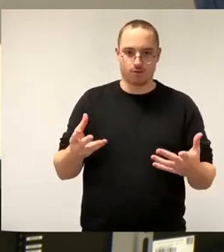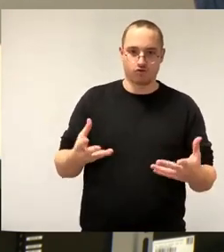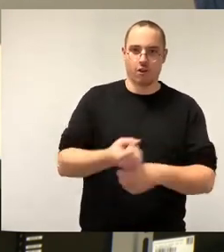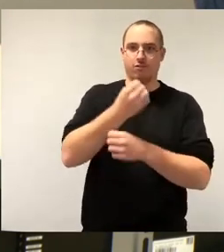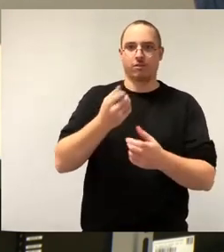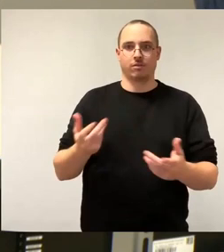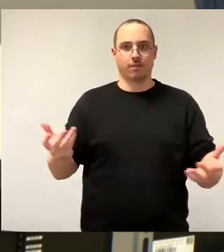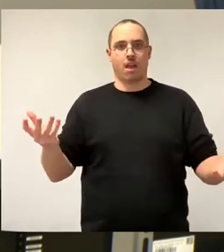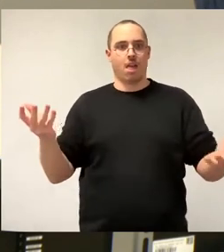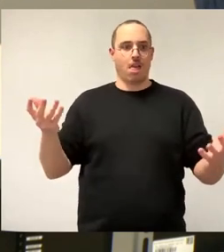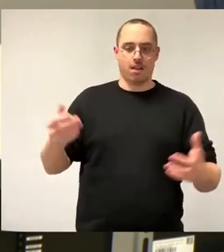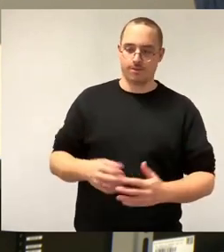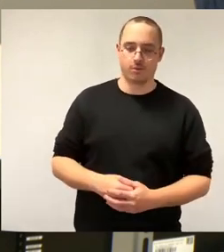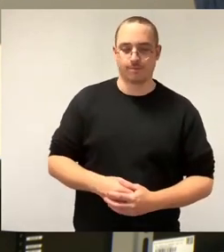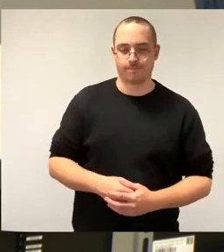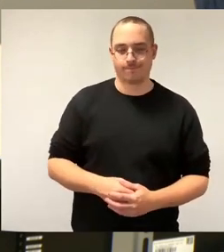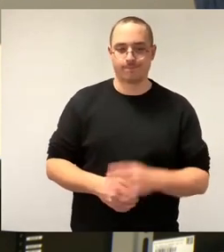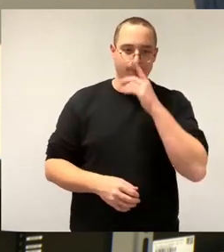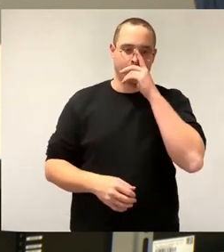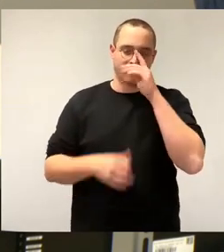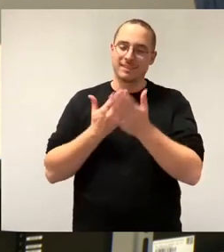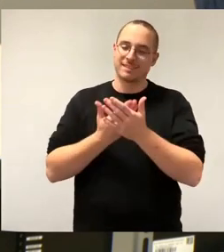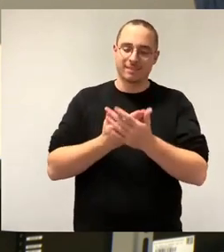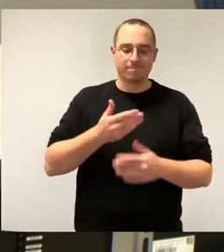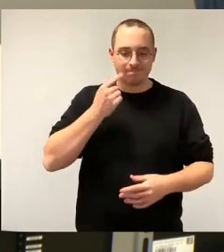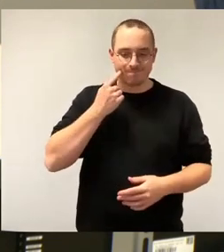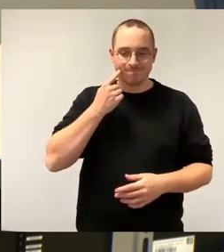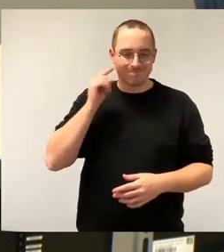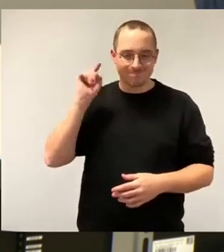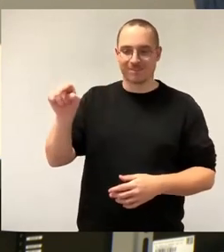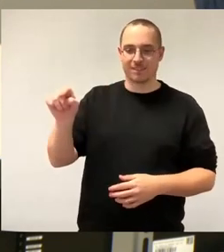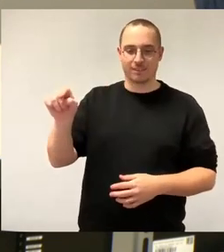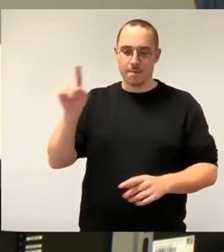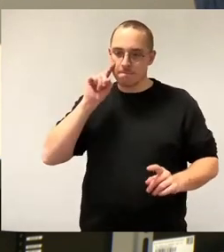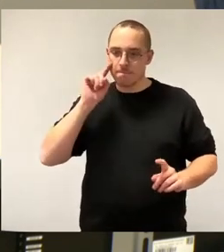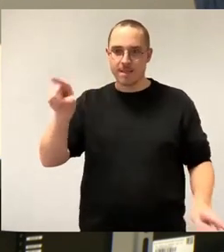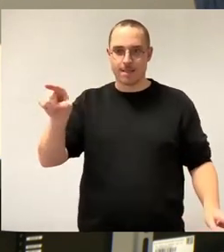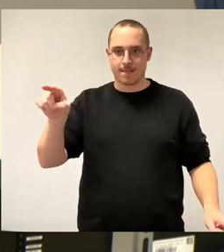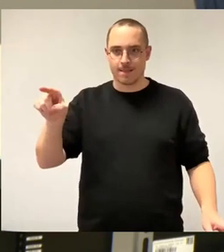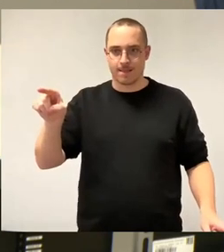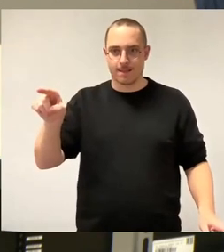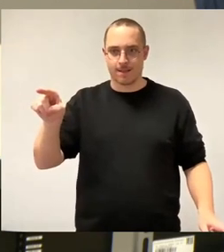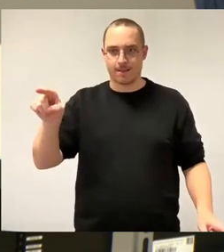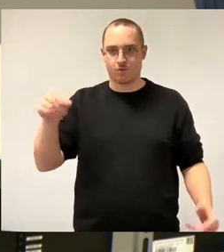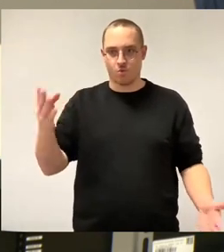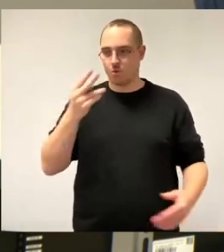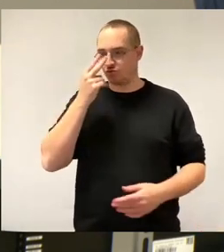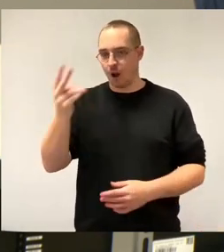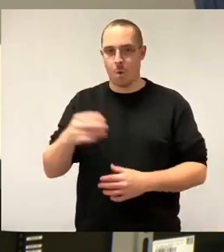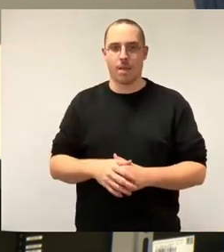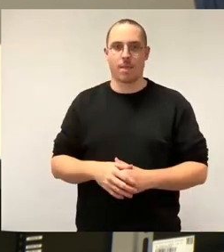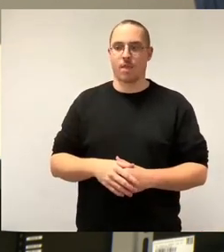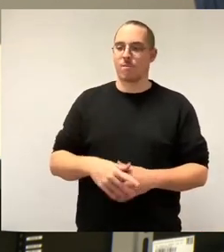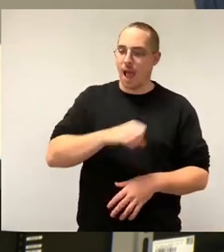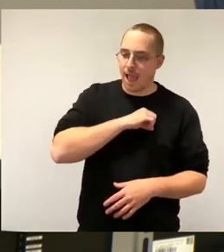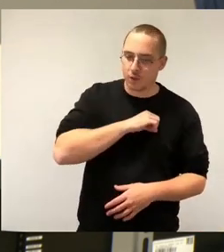Stelle. Schauen wir mal auf das, was da erwirtschaftet wird und verteilen wir es gerecht zwischen den Eigentümern und den jeweiligen Firmen, sodass alle